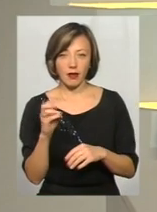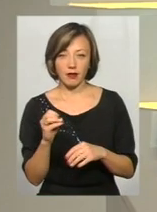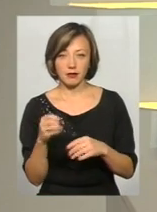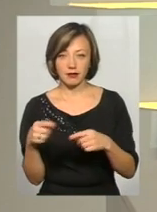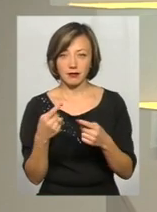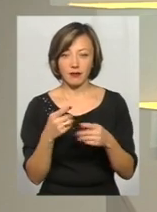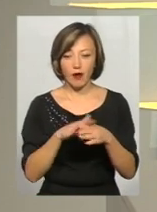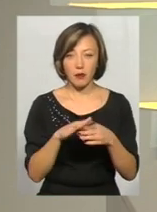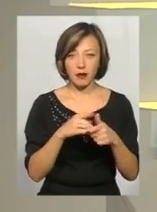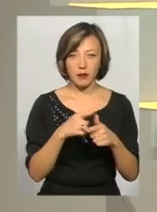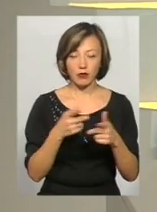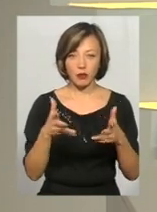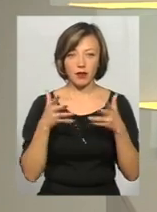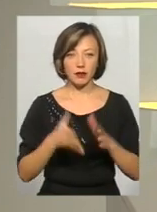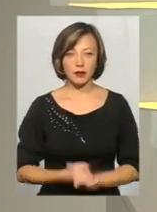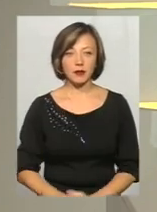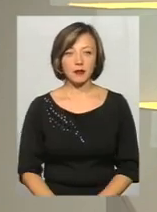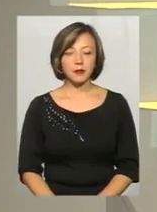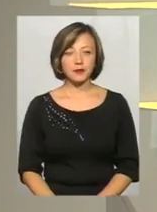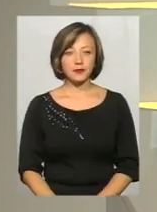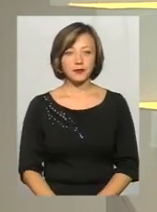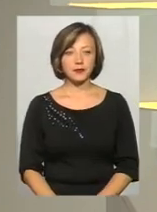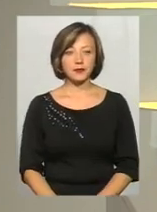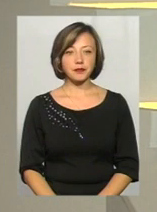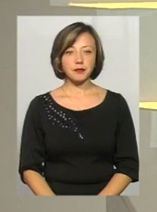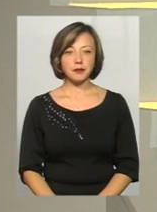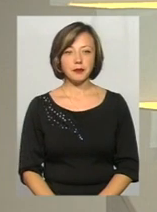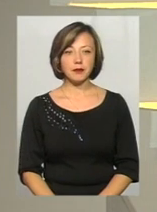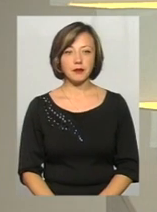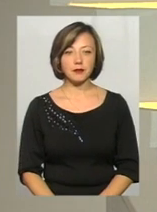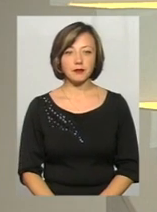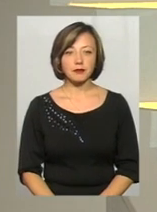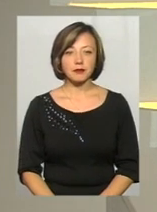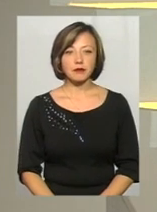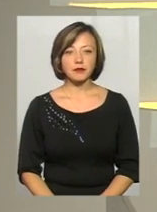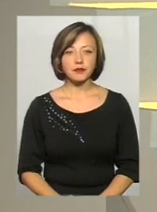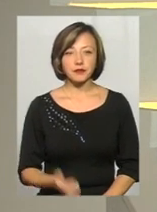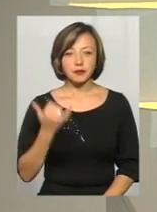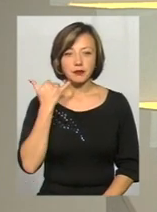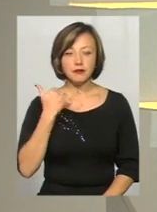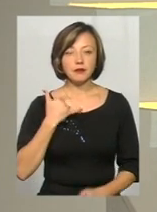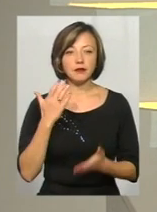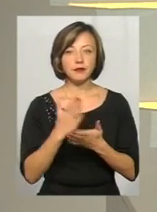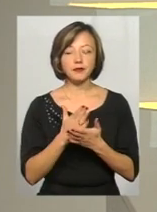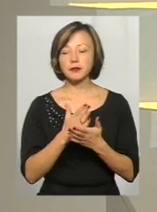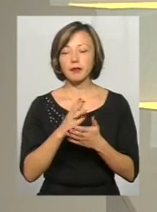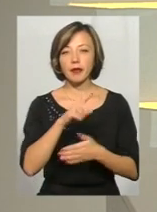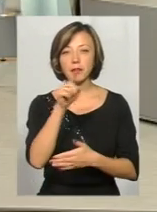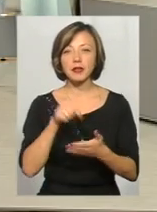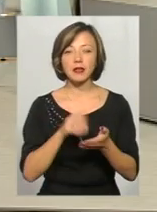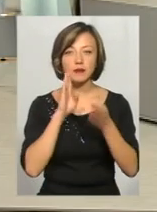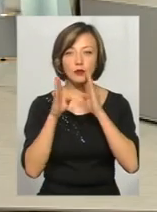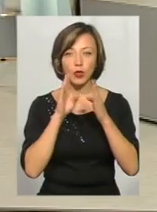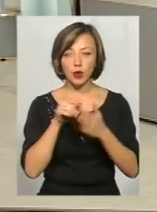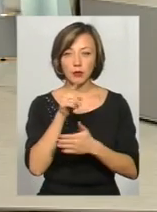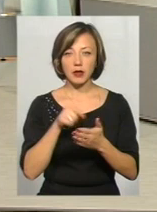Петрович. Я зрозуміла. В нас є питання від глядачів з соціальних мереж. Тут людина